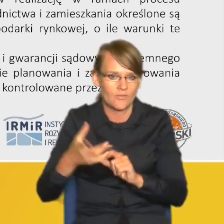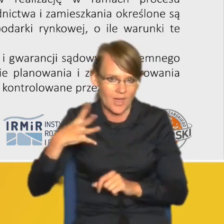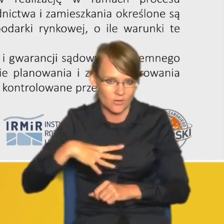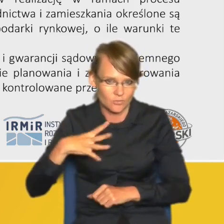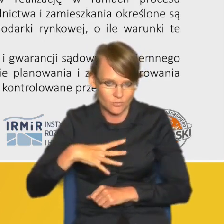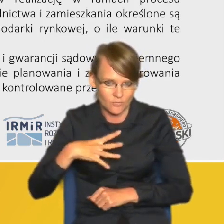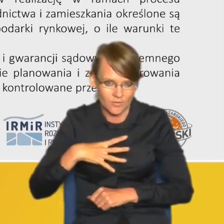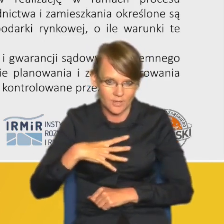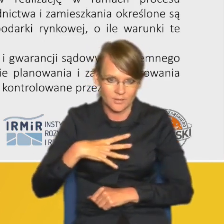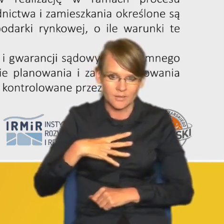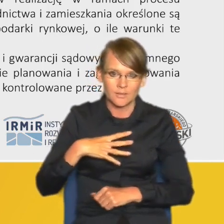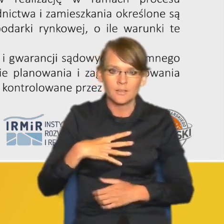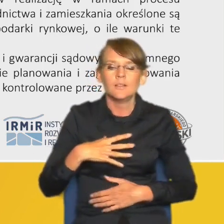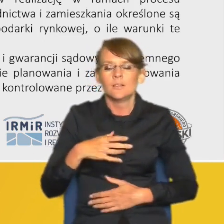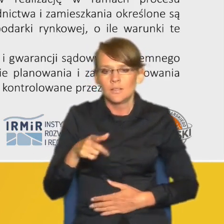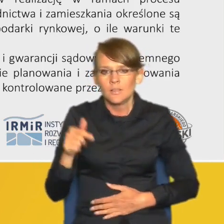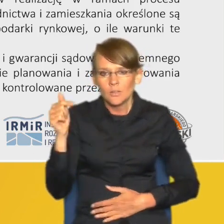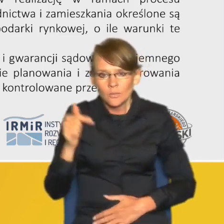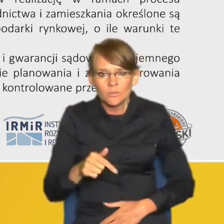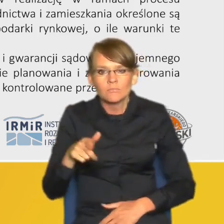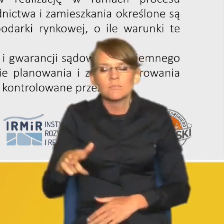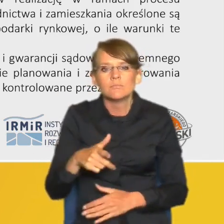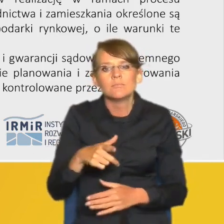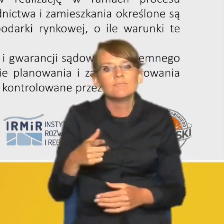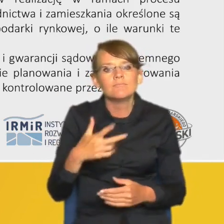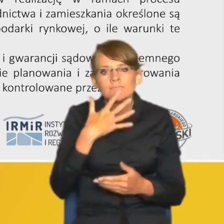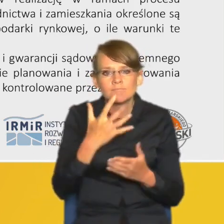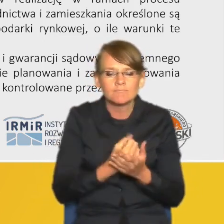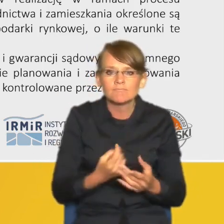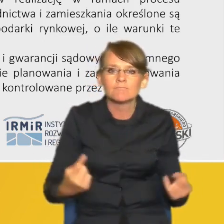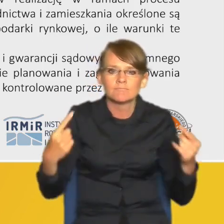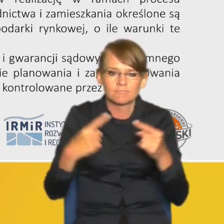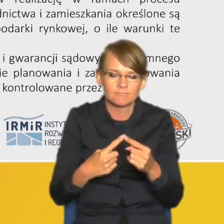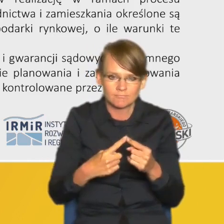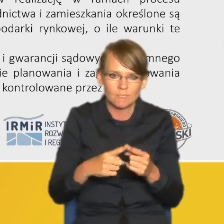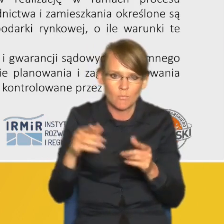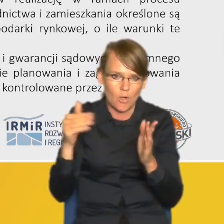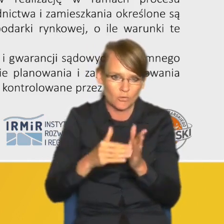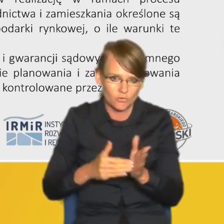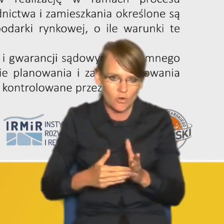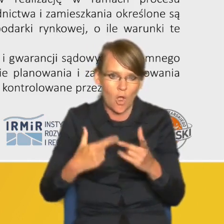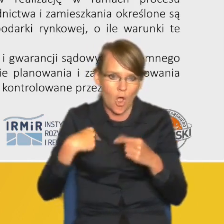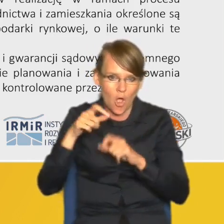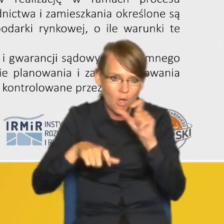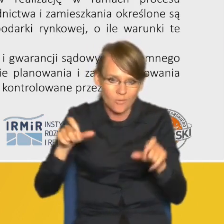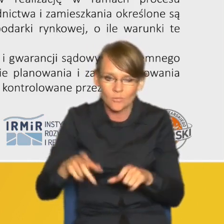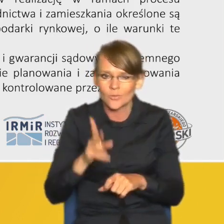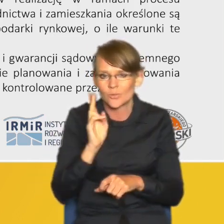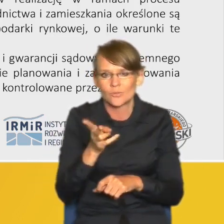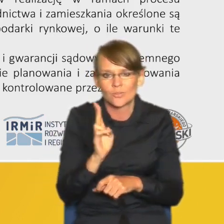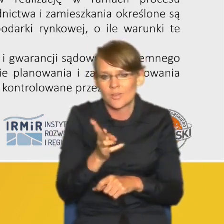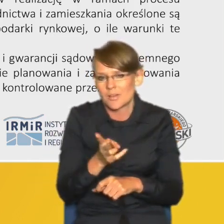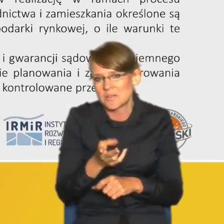istniejących instrumentach prawnych i stosowania adekwatnie do potrzeb osób których nie stać na